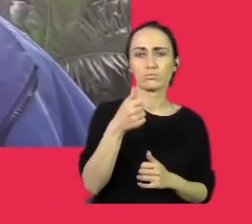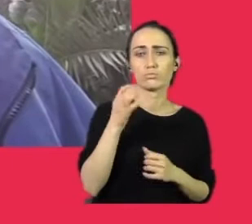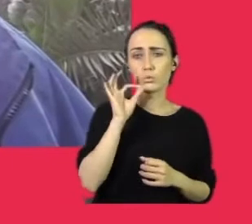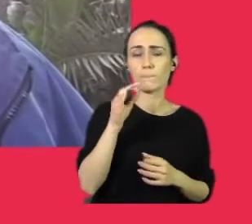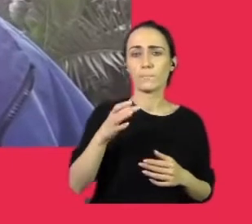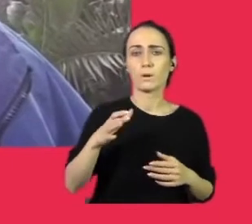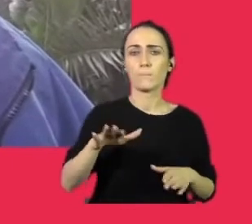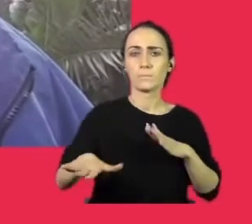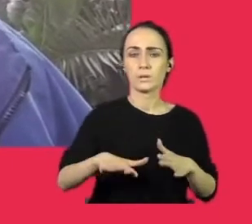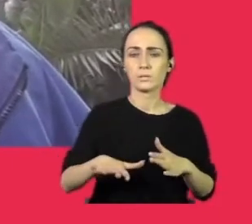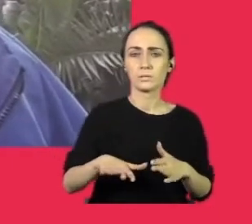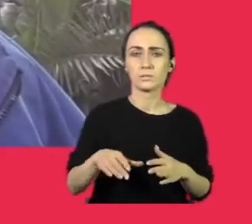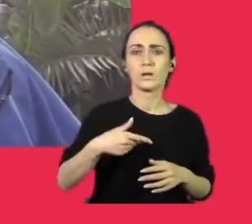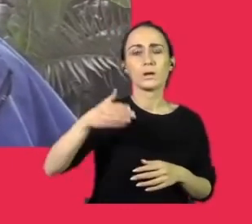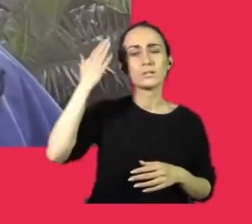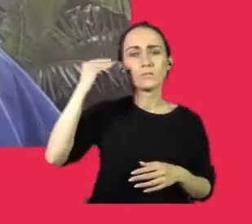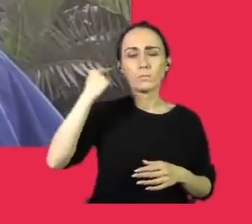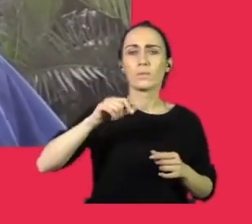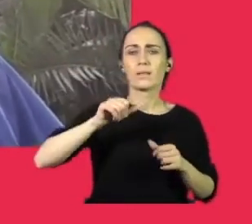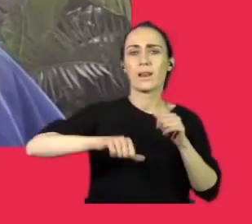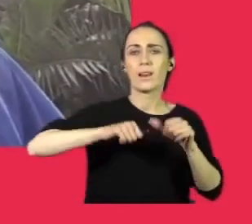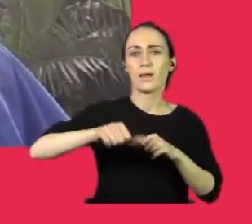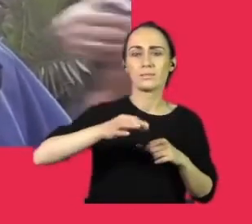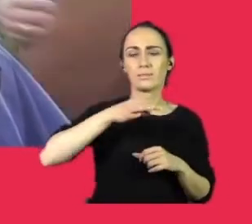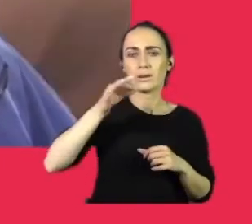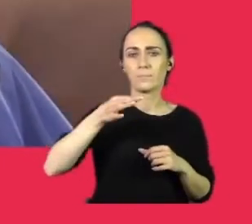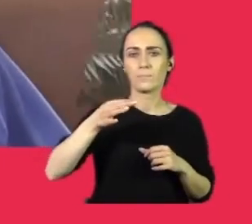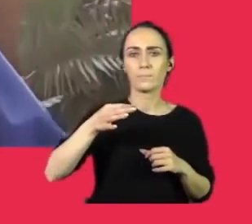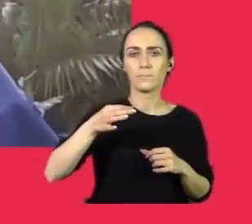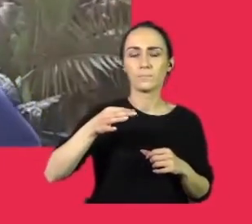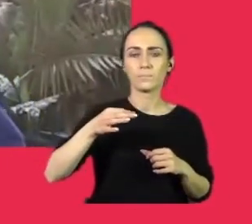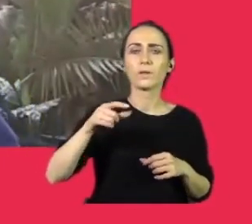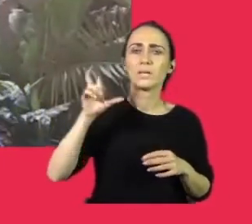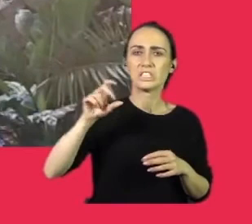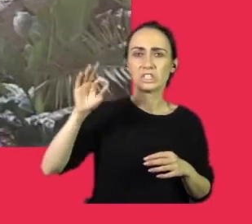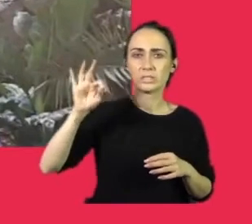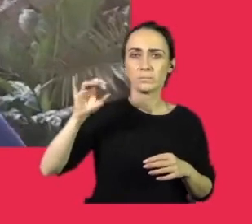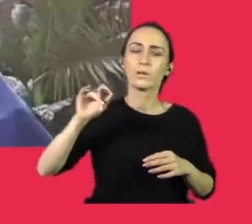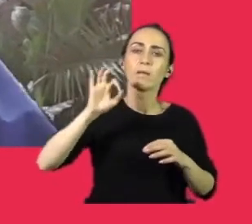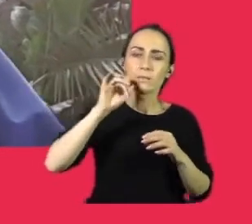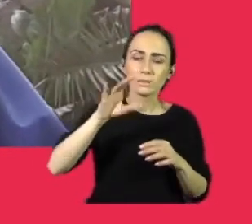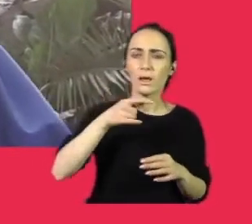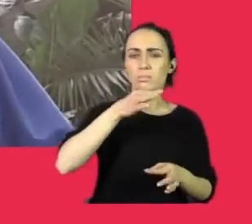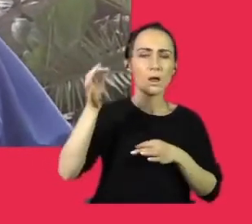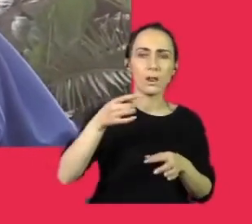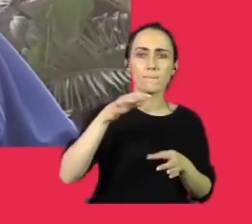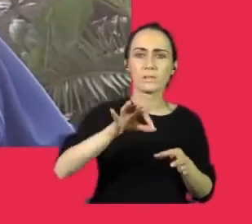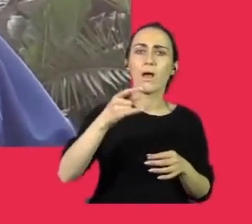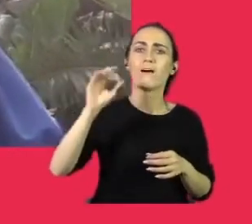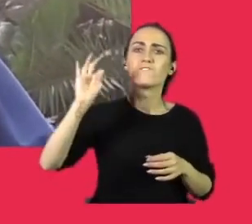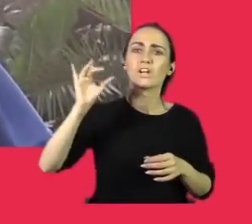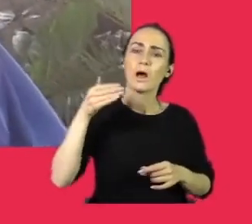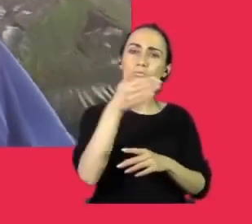Absolutny hit turystyczny ostatnich lat we Wrocławiu. Tak, absolutnie. W tej chwili jest to najlepsza pora do odwiedzania afrykarium.